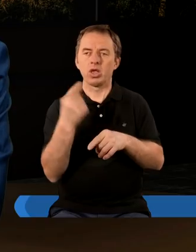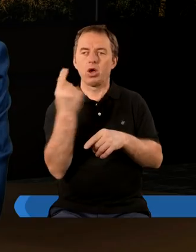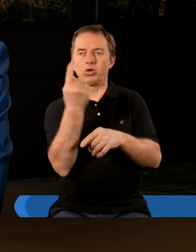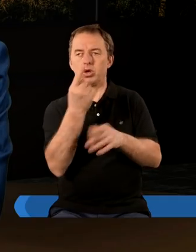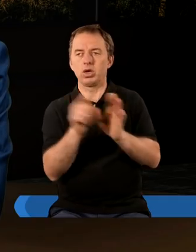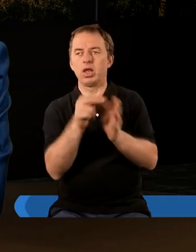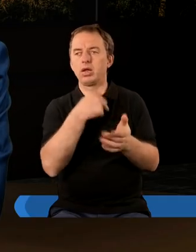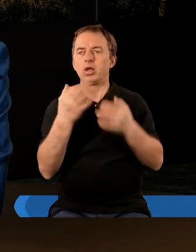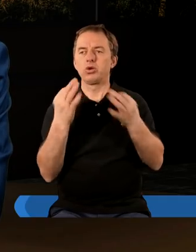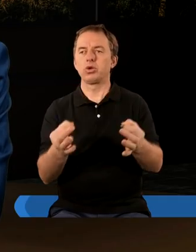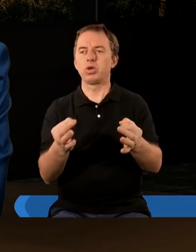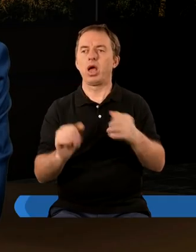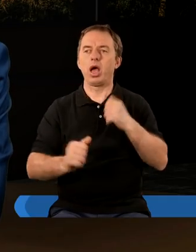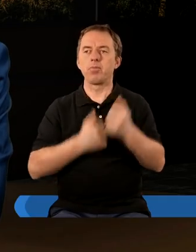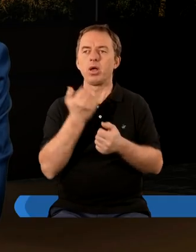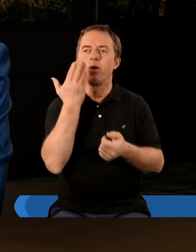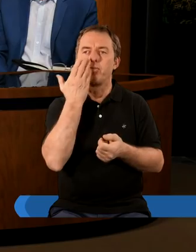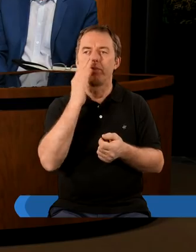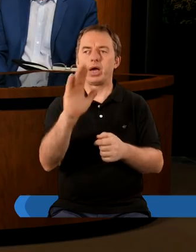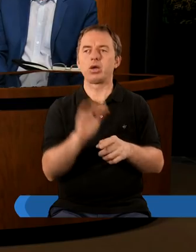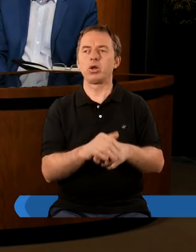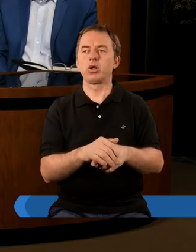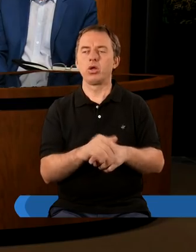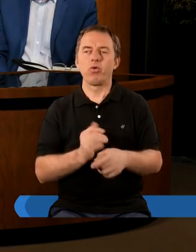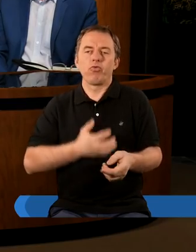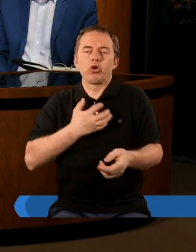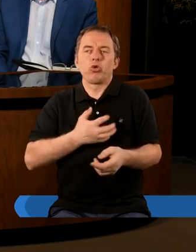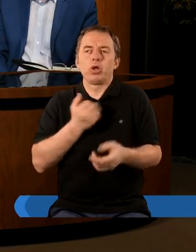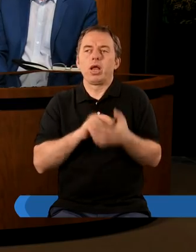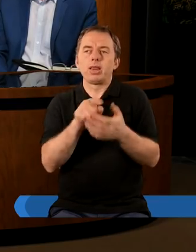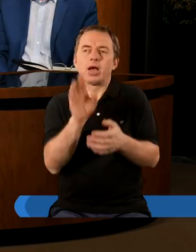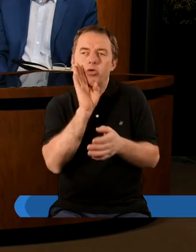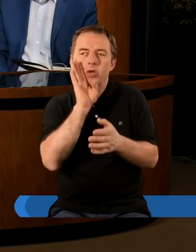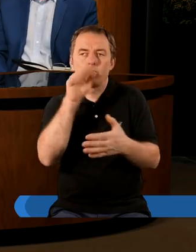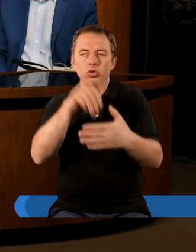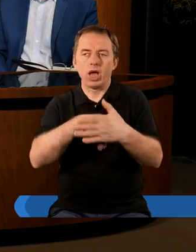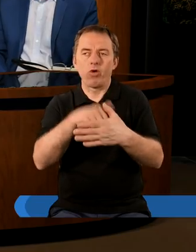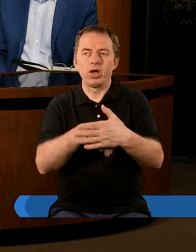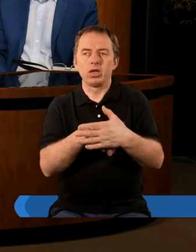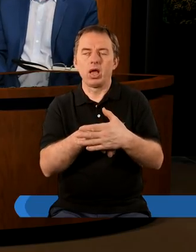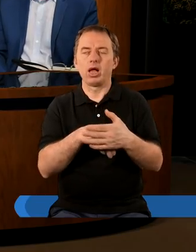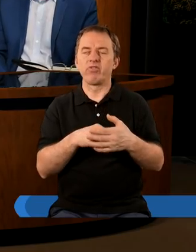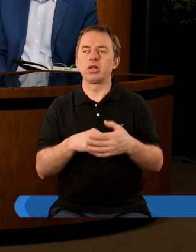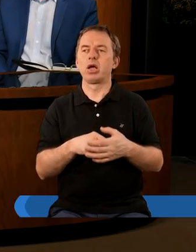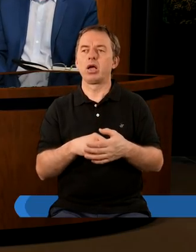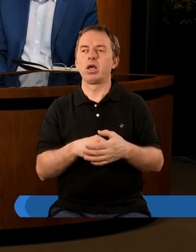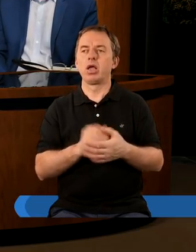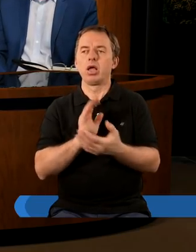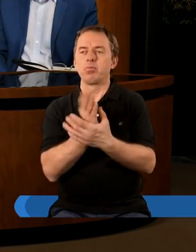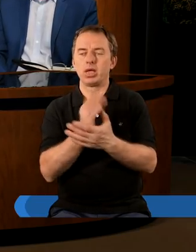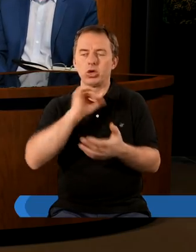ostrzeżenie dla nas dzisiaj, abyśmy byli bardzo wyczuleni na tego typu zachowania